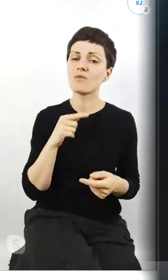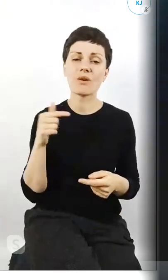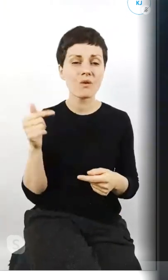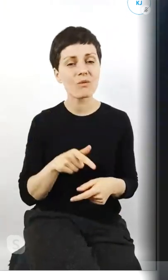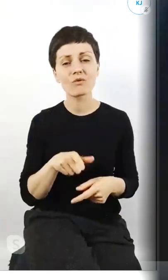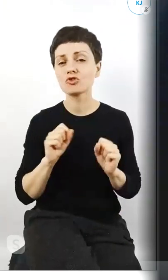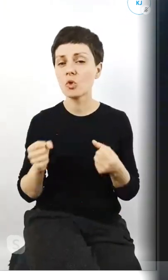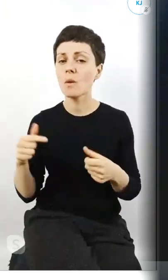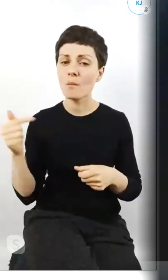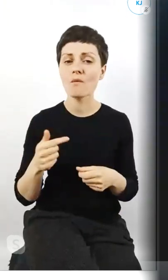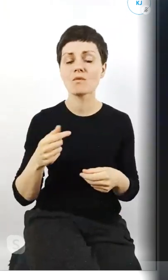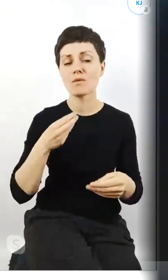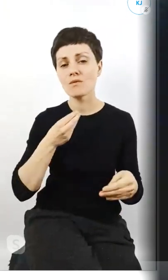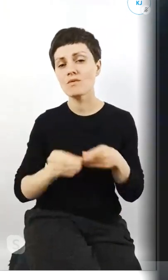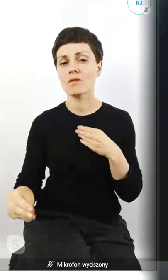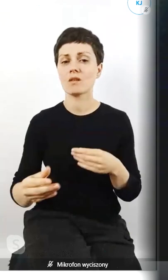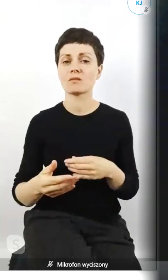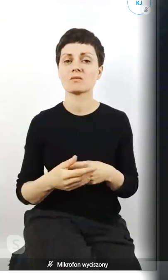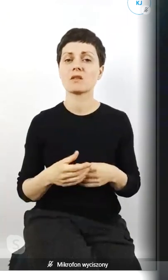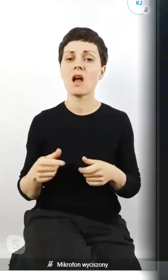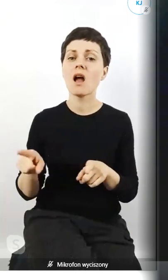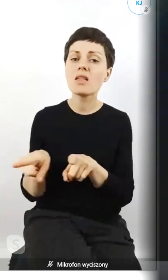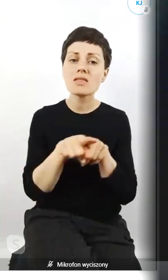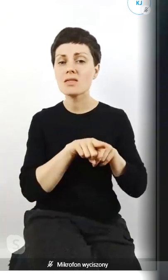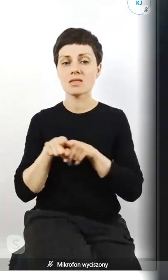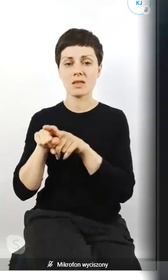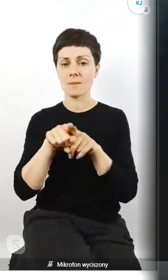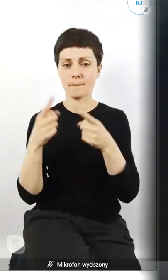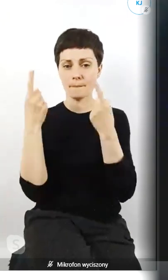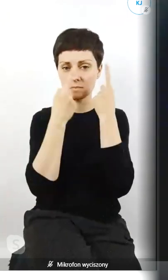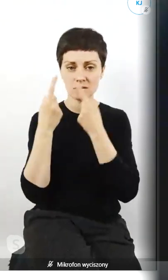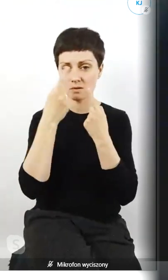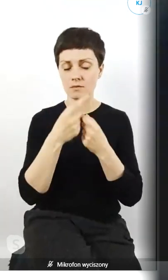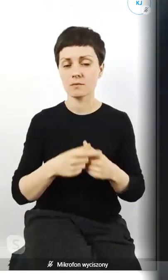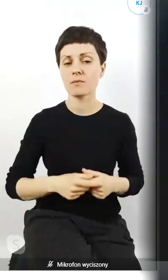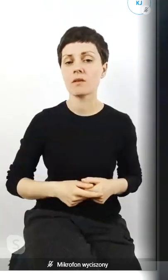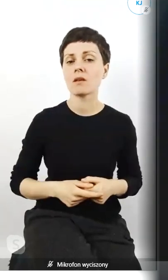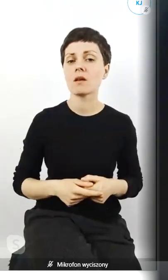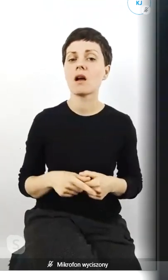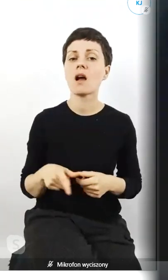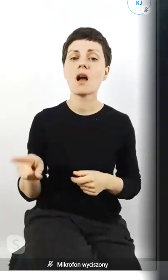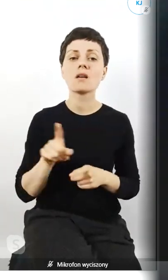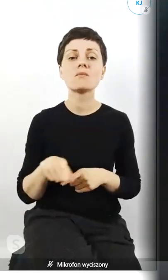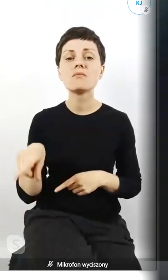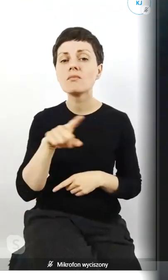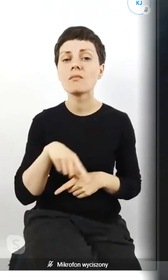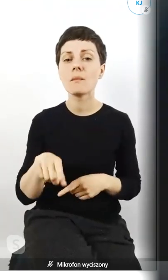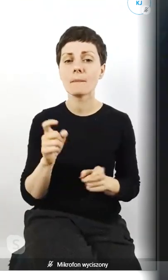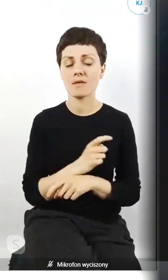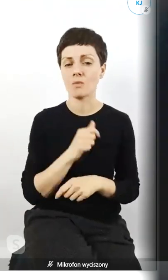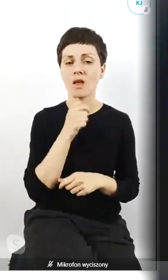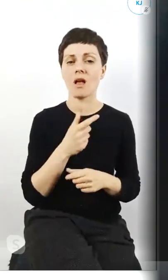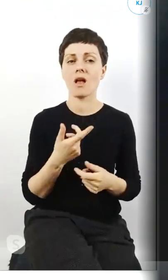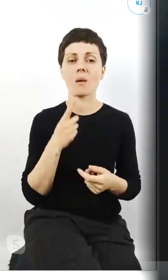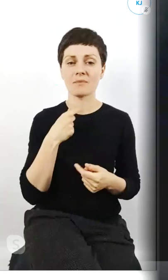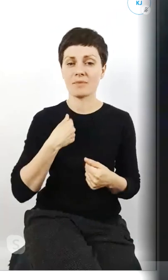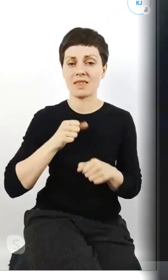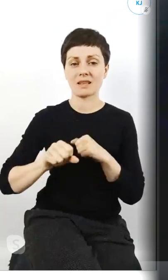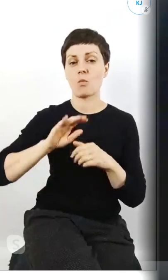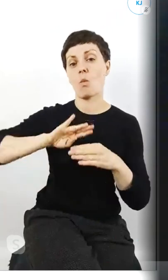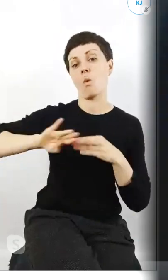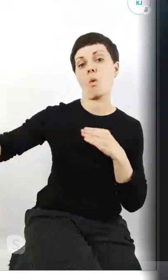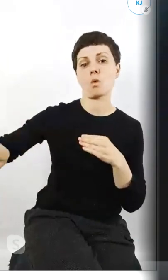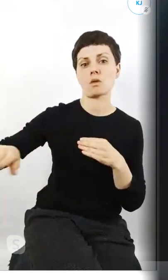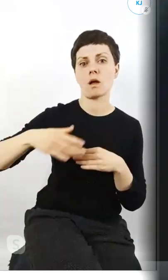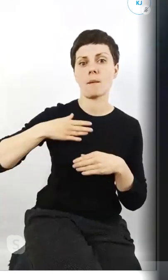jedność państw europejskich a nie jesteśmy oddzieleni murem